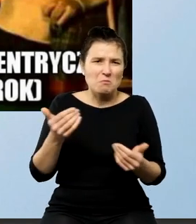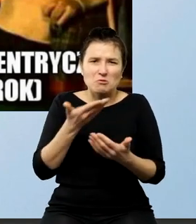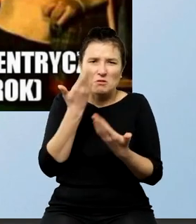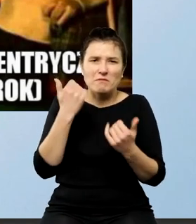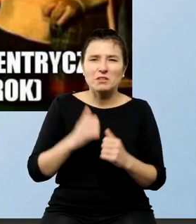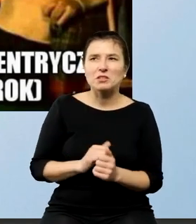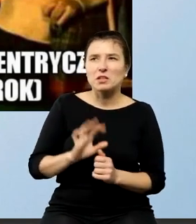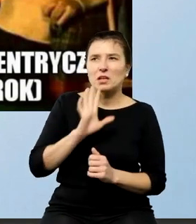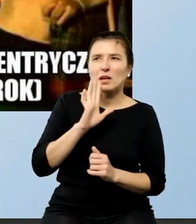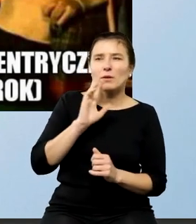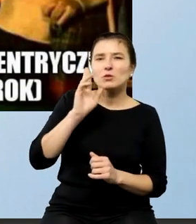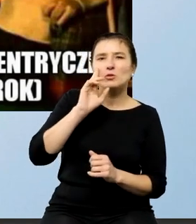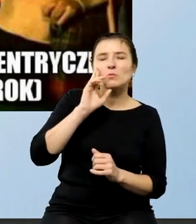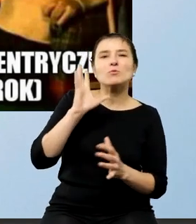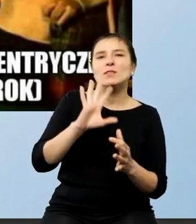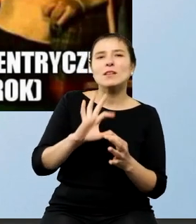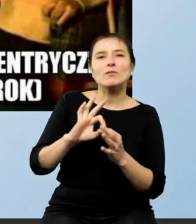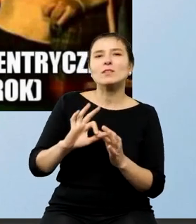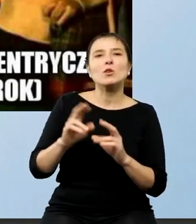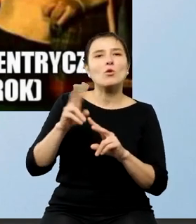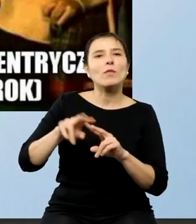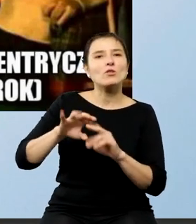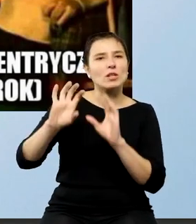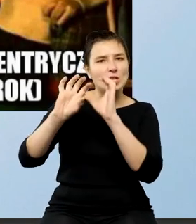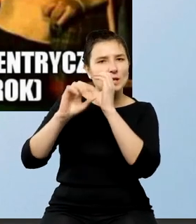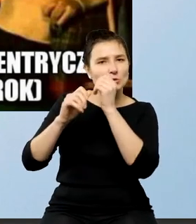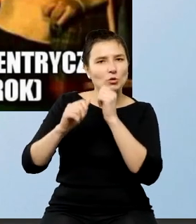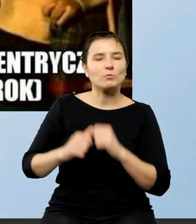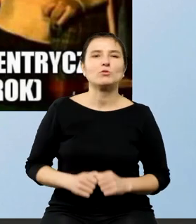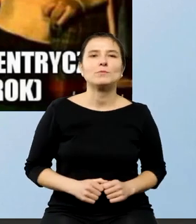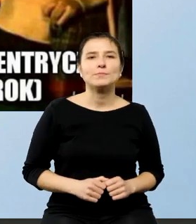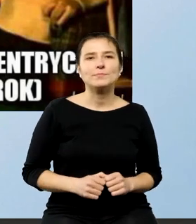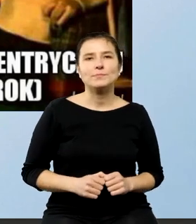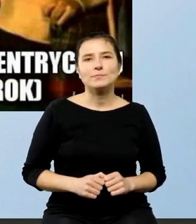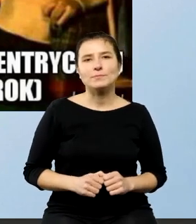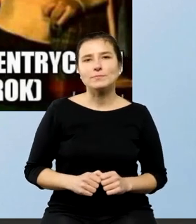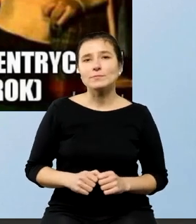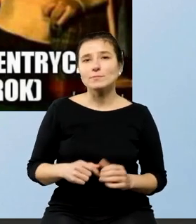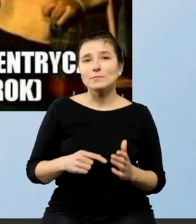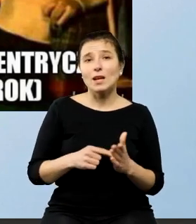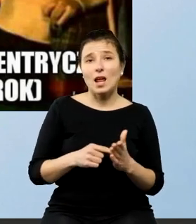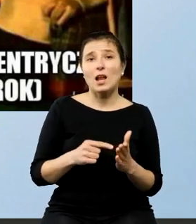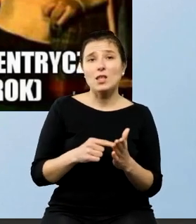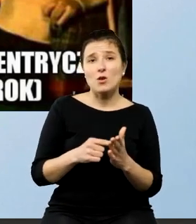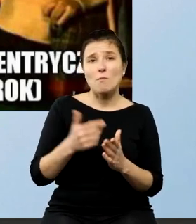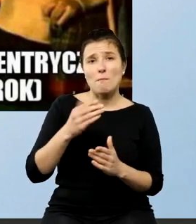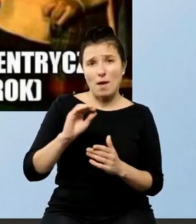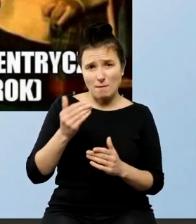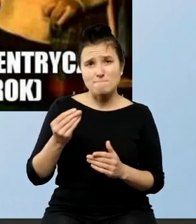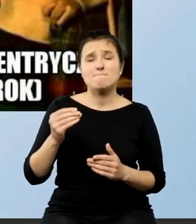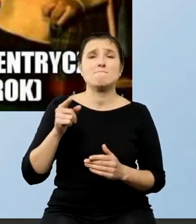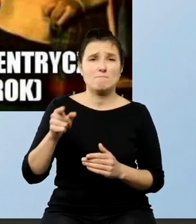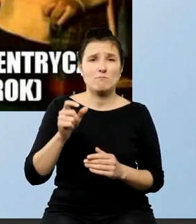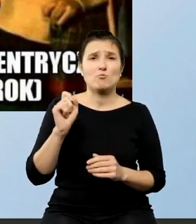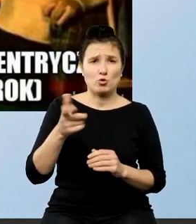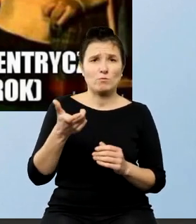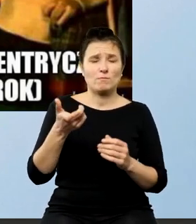astronomicznych ale te rzeczy pojawiają się zdobywają lajki polubienia